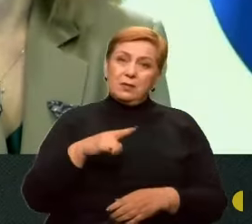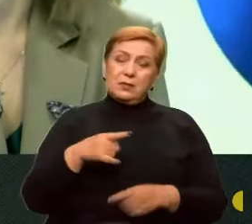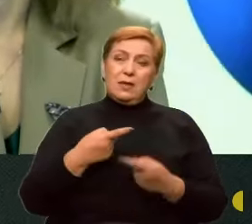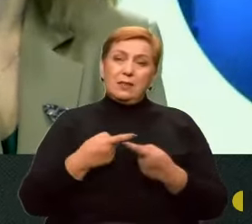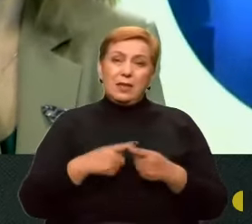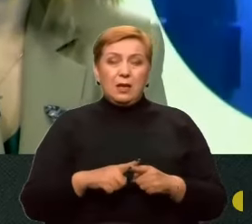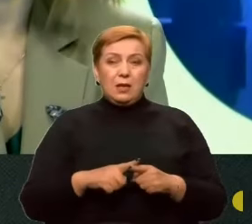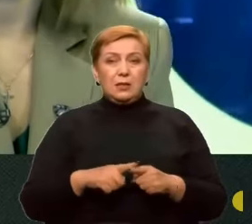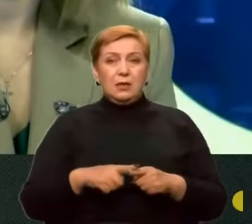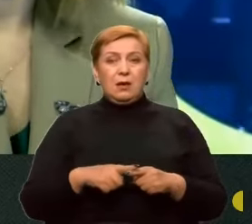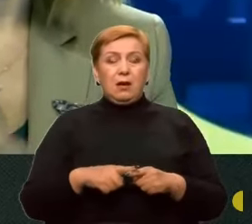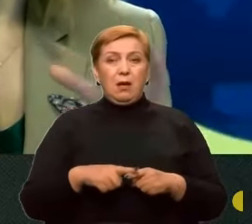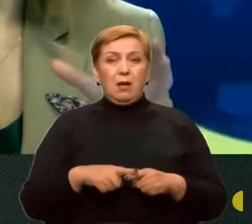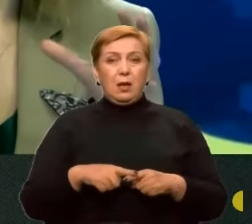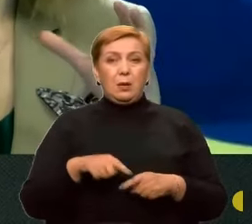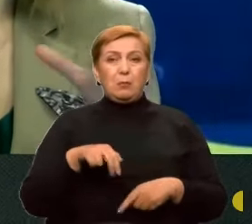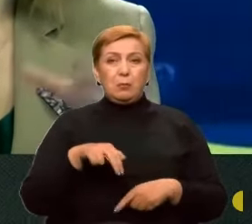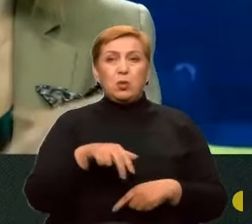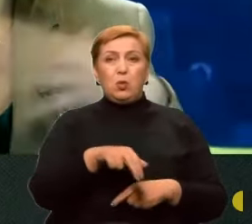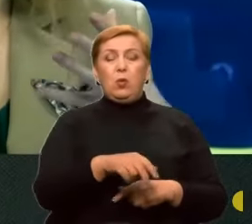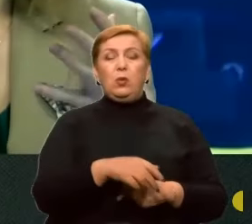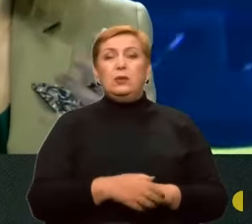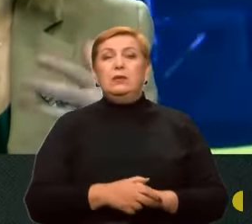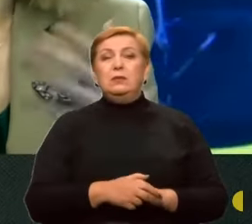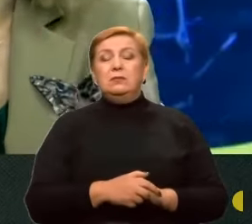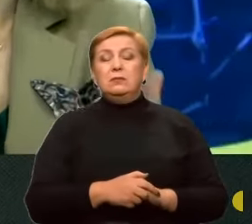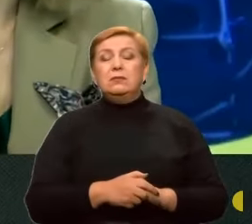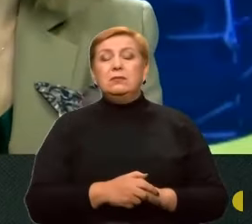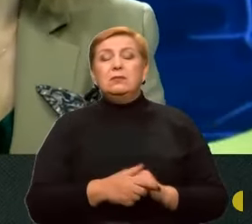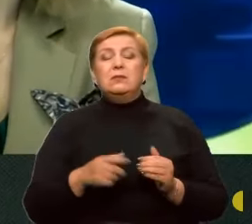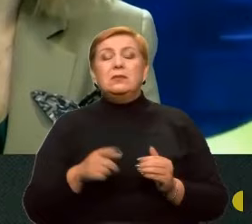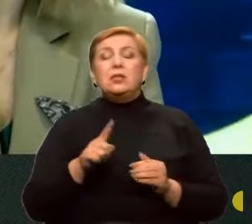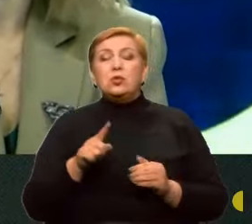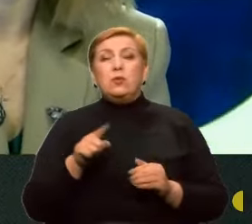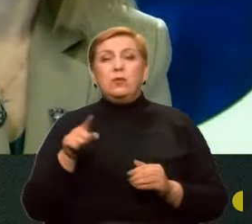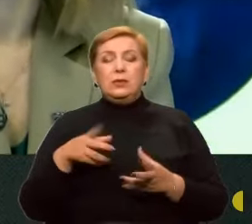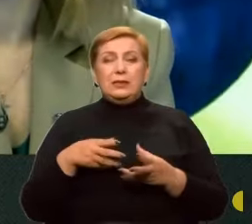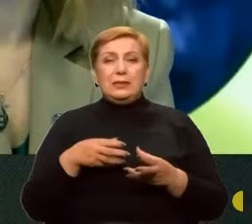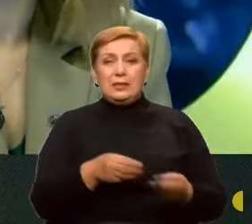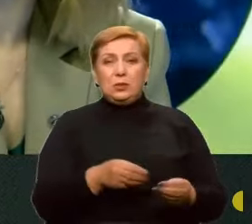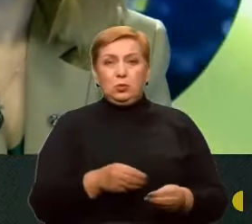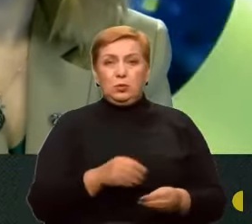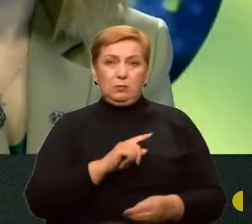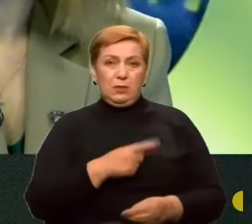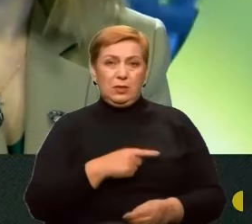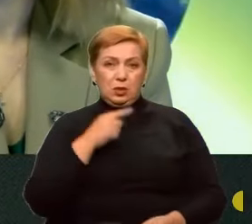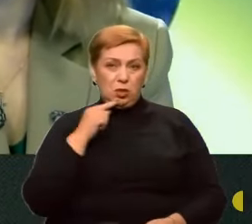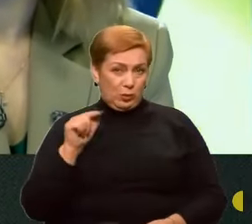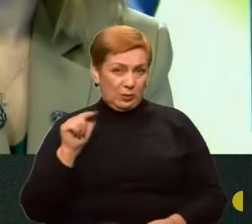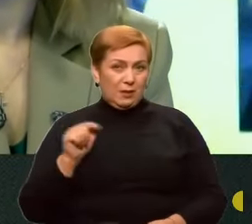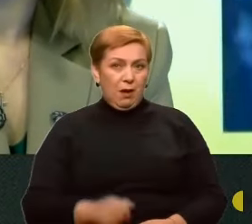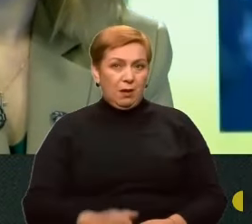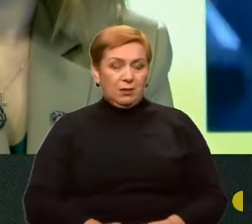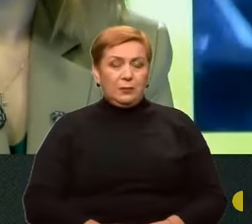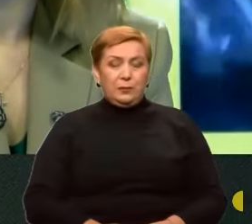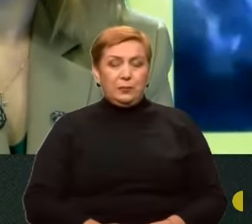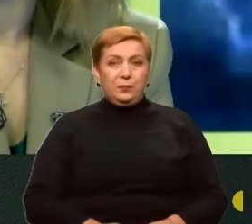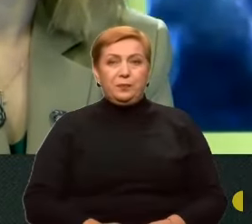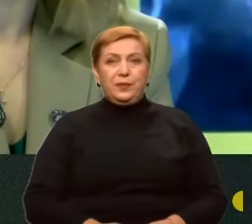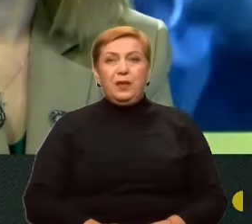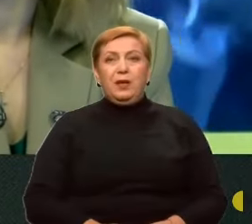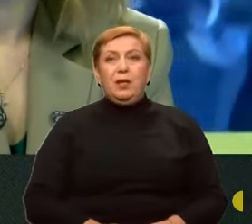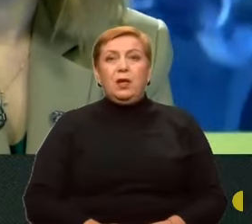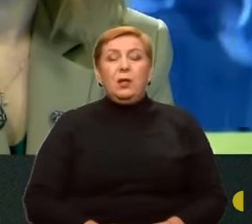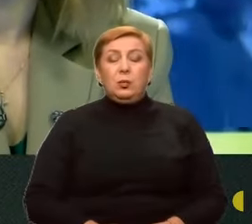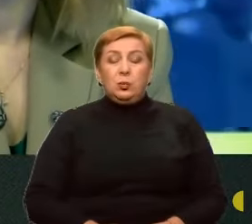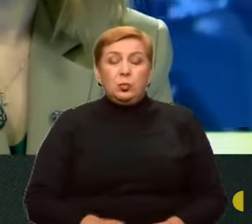На чому вони більше зосереджуються саме? На що тиснуть більше? Ну, у них це комплексно.